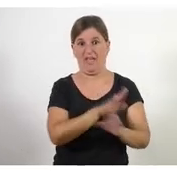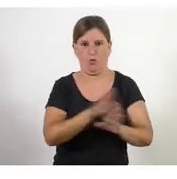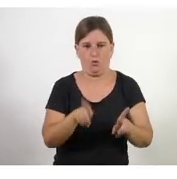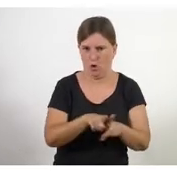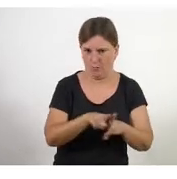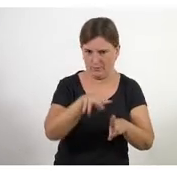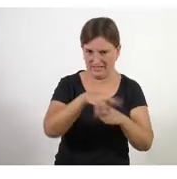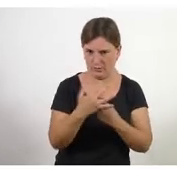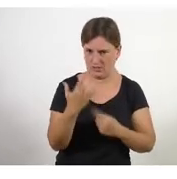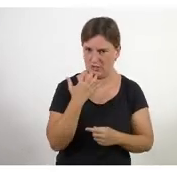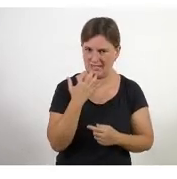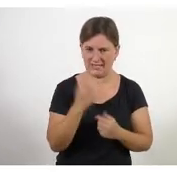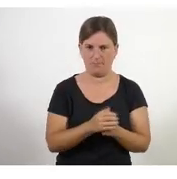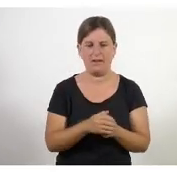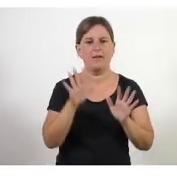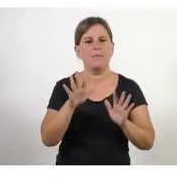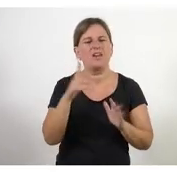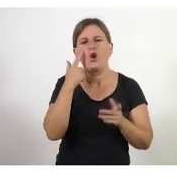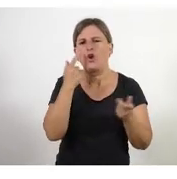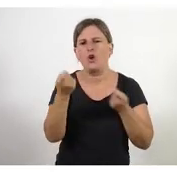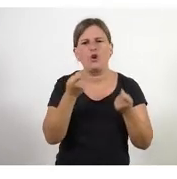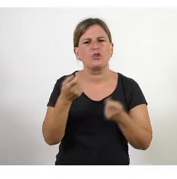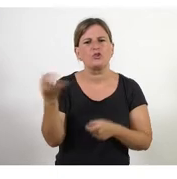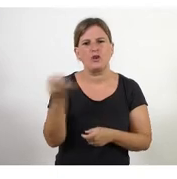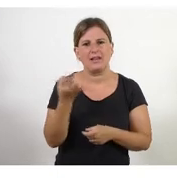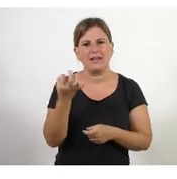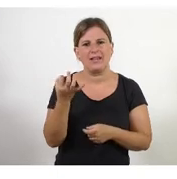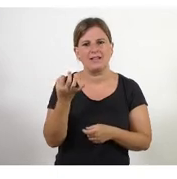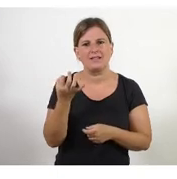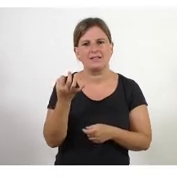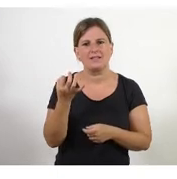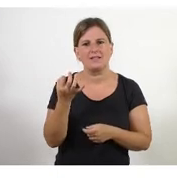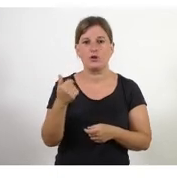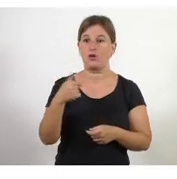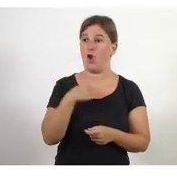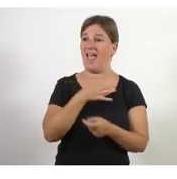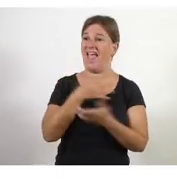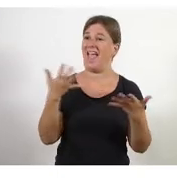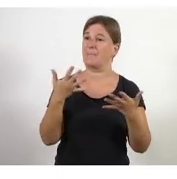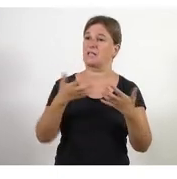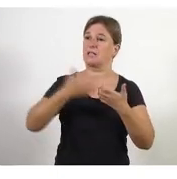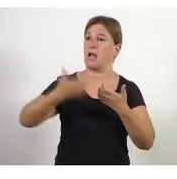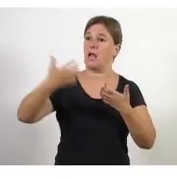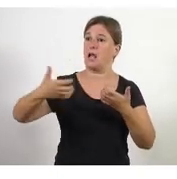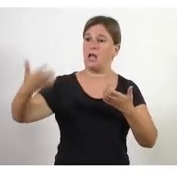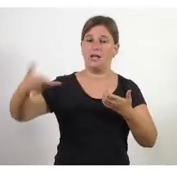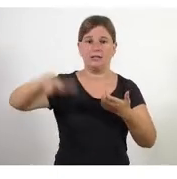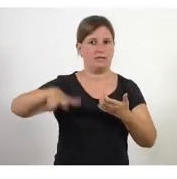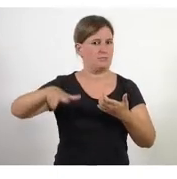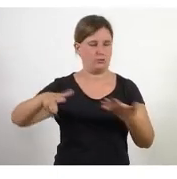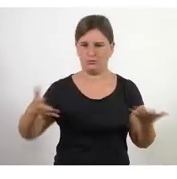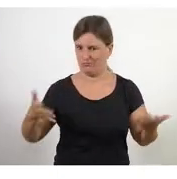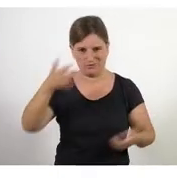ara amb què t'has de vigilar moltíssim tu no pots quedar-te amb emergència tres mesos no té